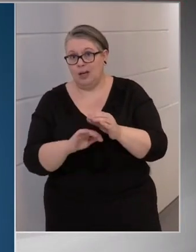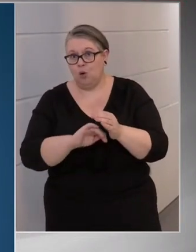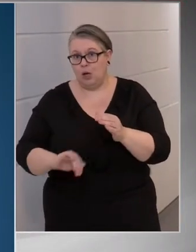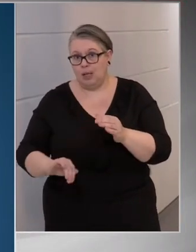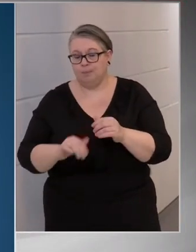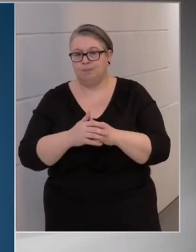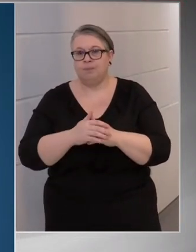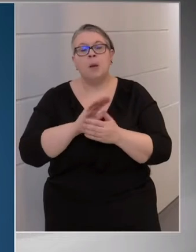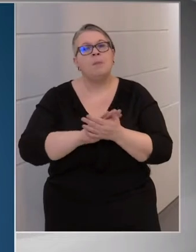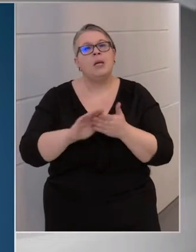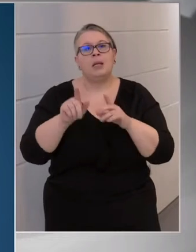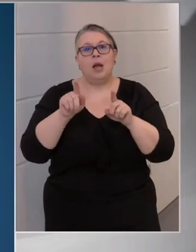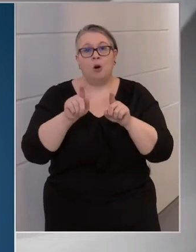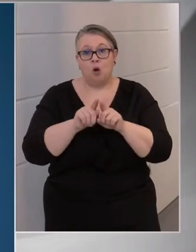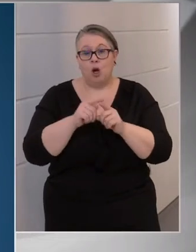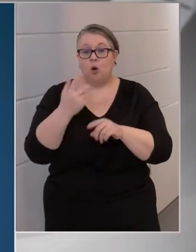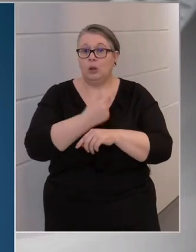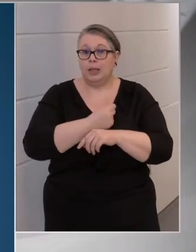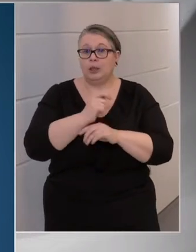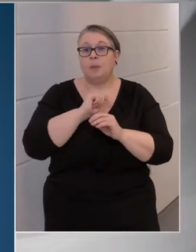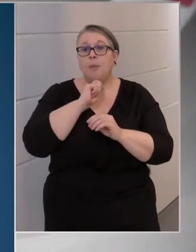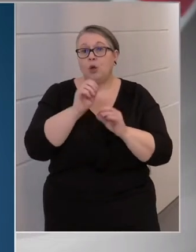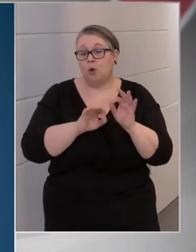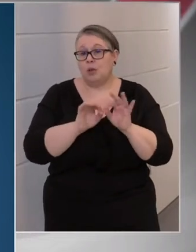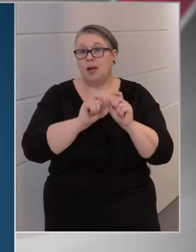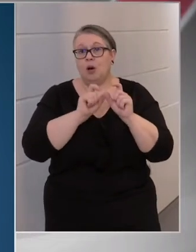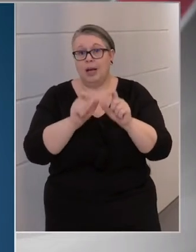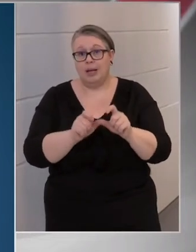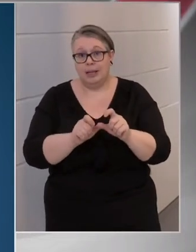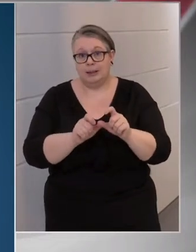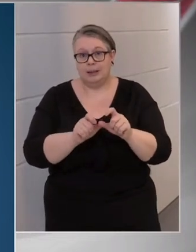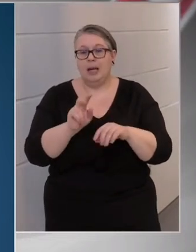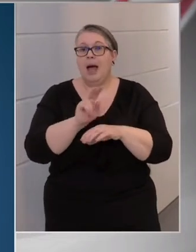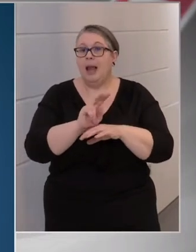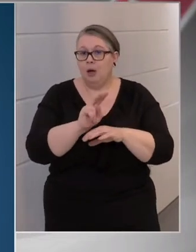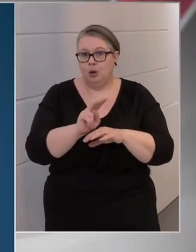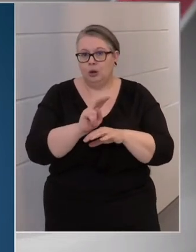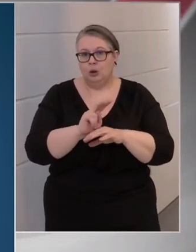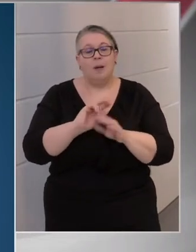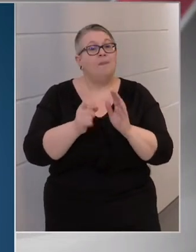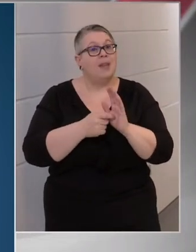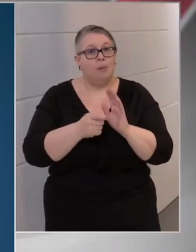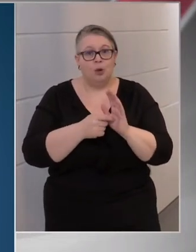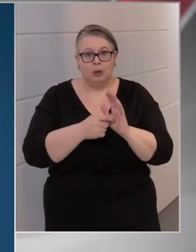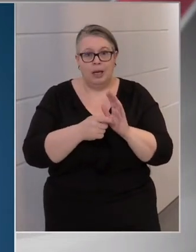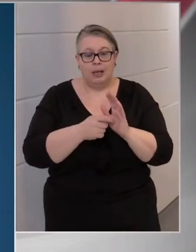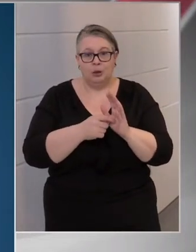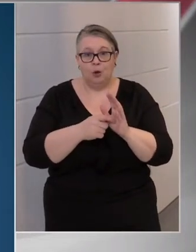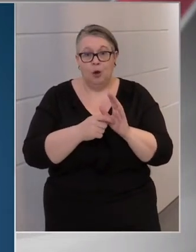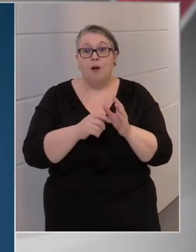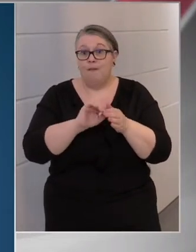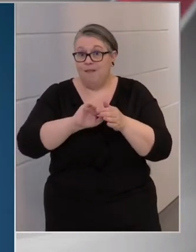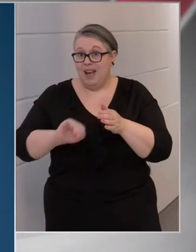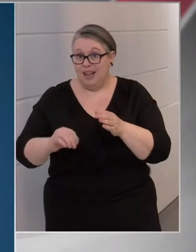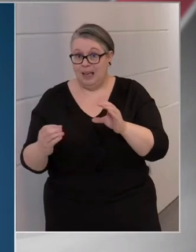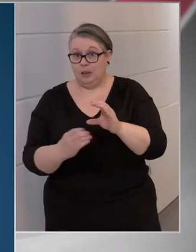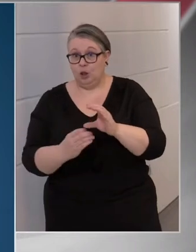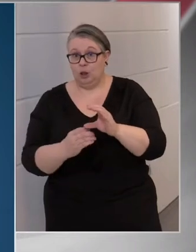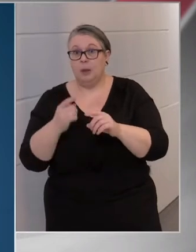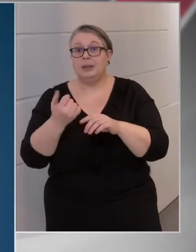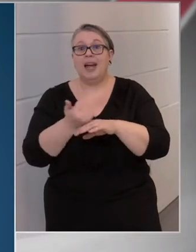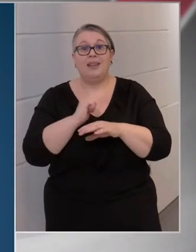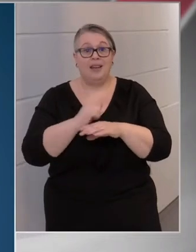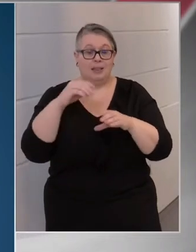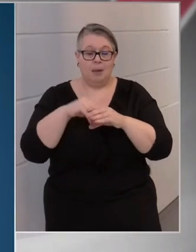Tehát minden olyan oltást, ami Magyarországra érkezik ellenőrzött, és nem kötelező fére tenni második oltásra, azt